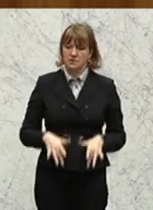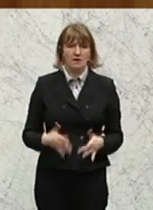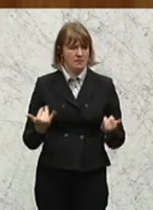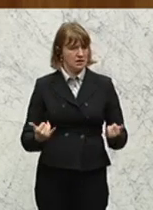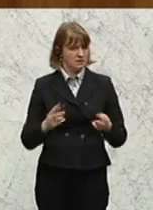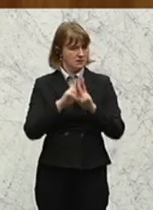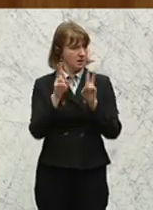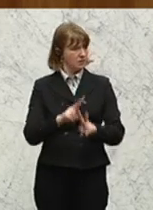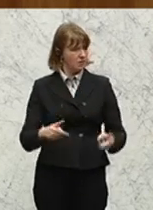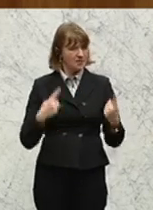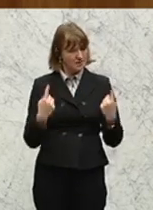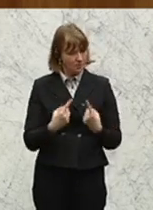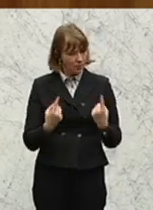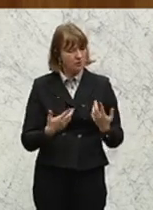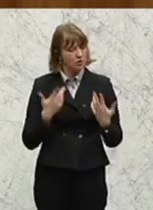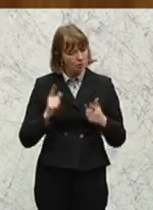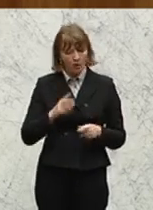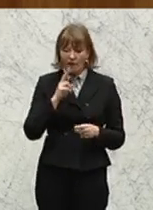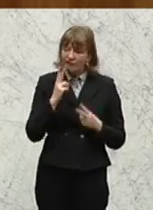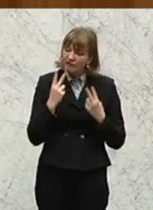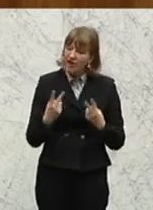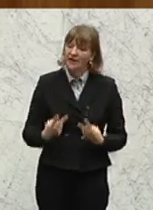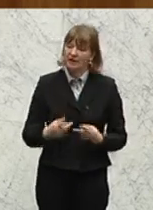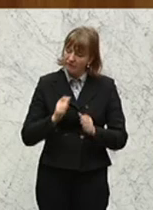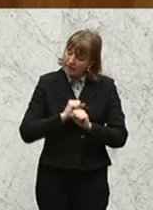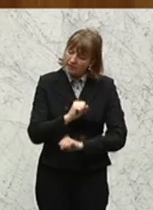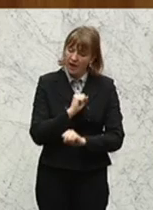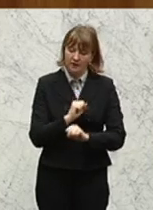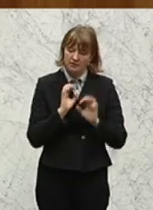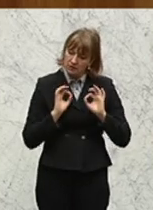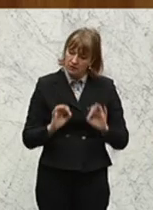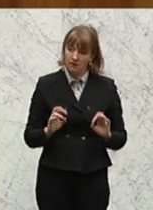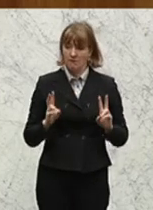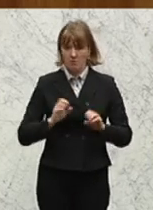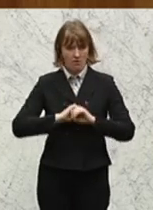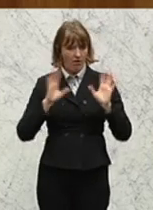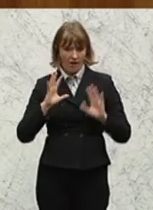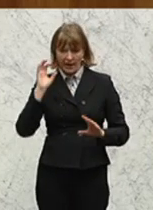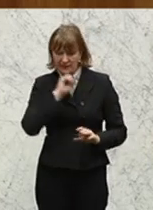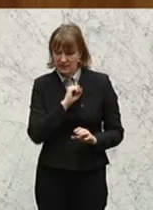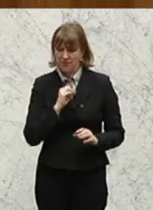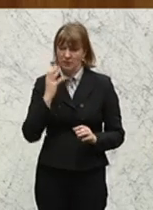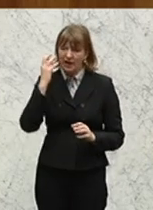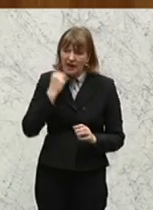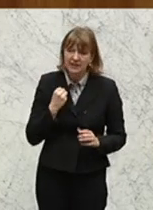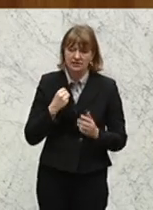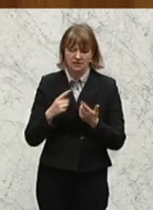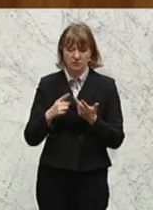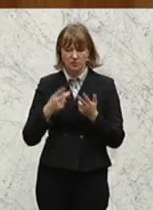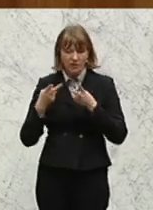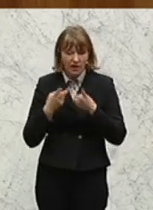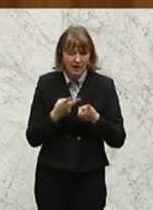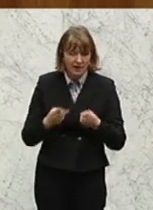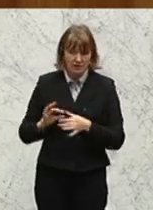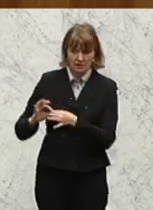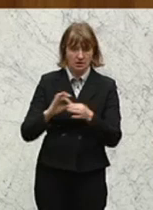der heutigen internationalen Situation diese Werte zu verteidigen. Denn klar ist, dass Extremismus, Rassismus und Hetze in einer Gesellschaft